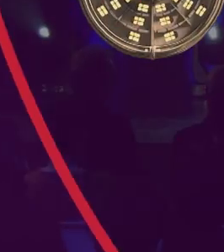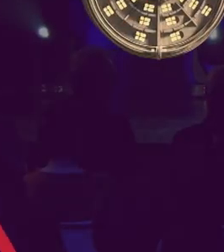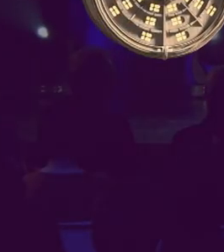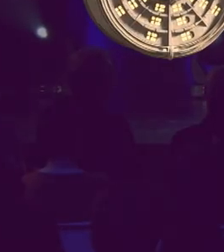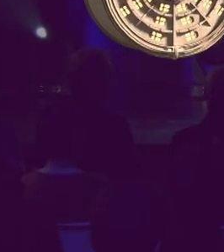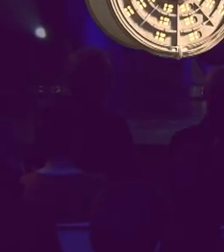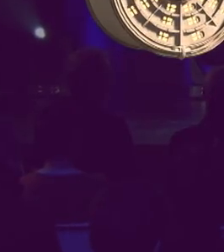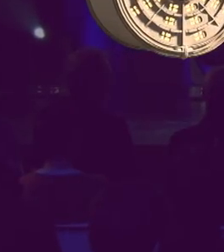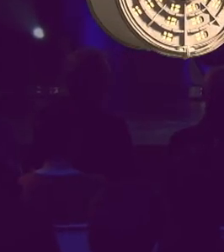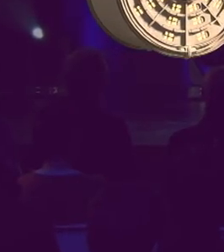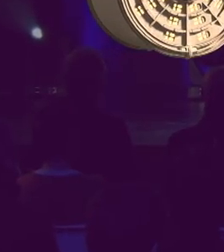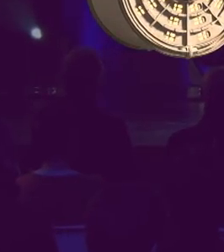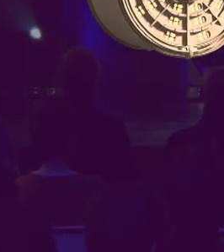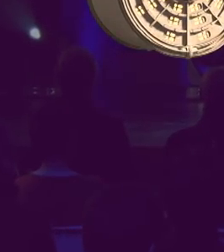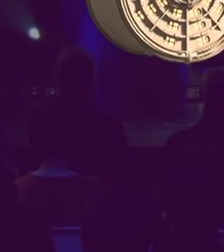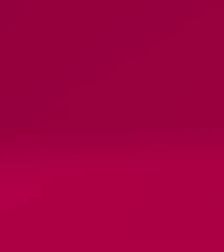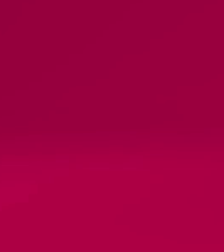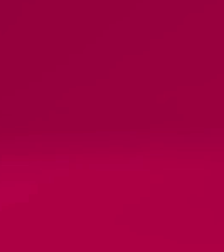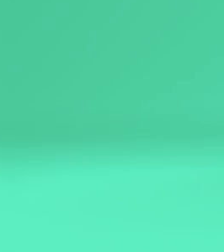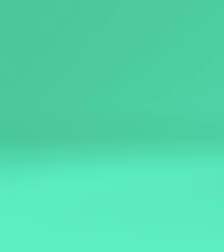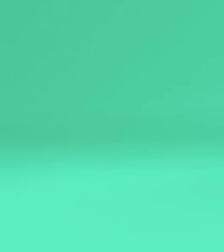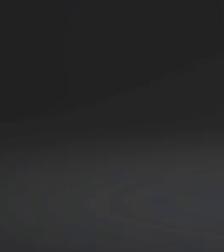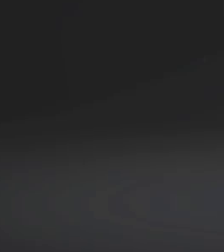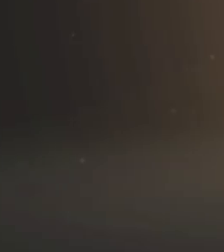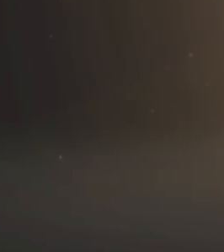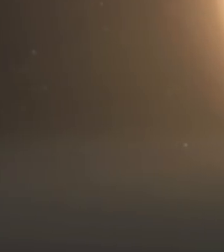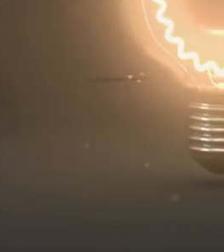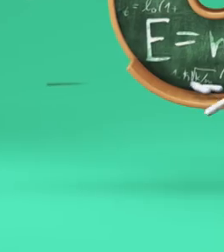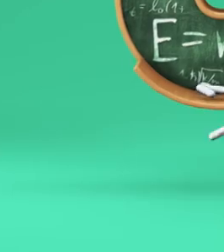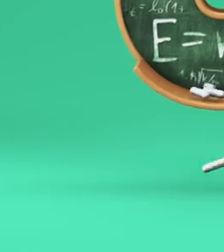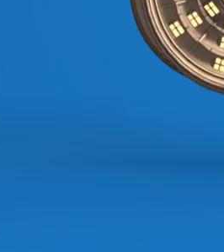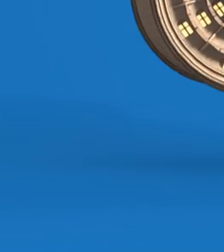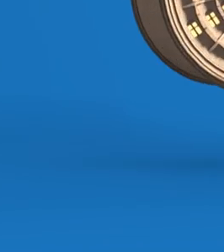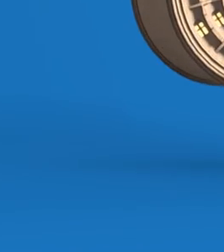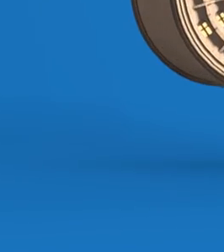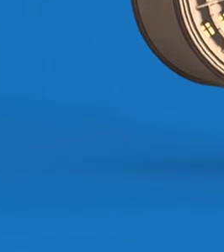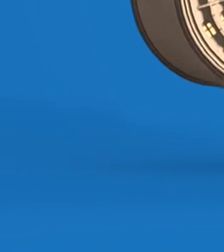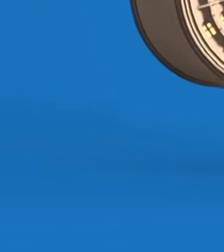Waarom ga jij vanavond weer te laat naar bed? Dit is de Universiteit van Vlaanderen.